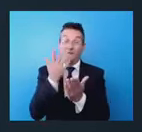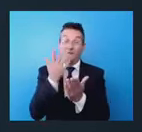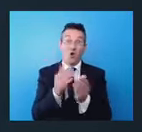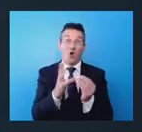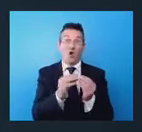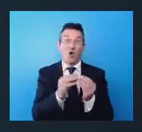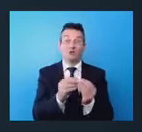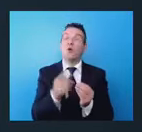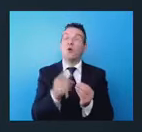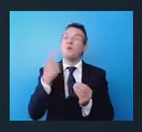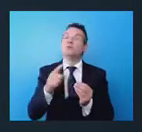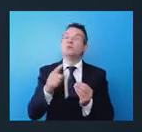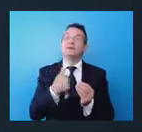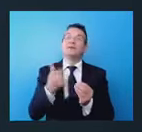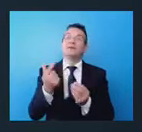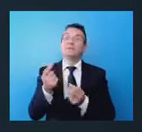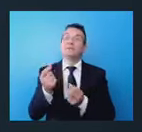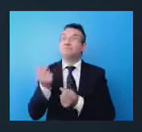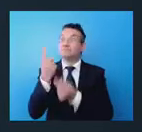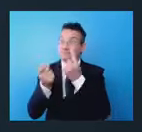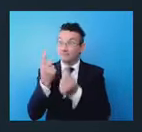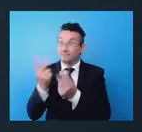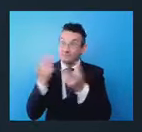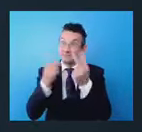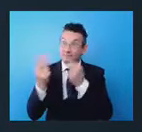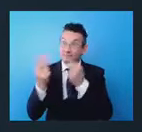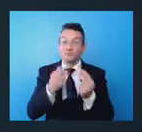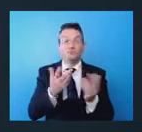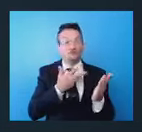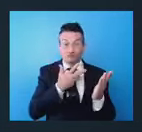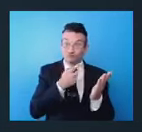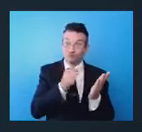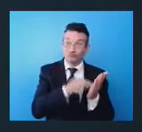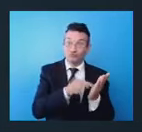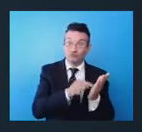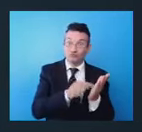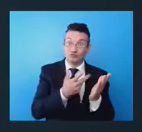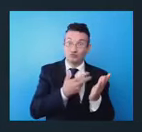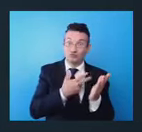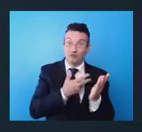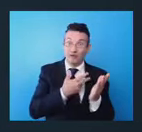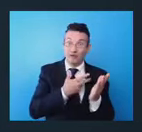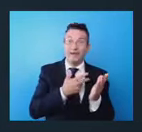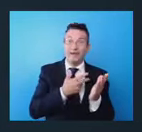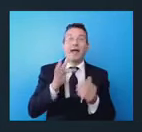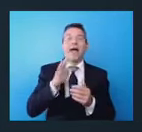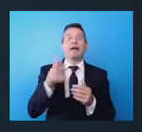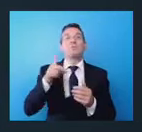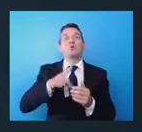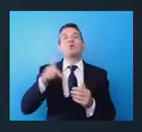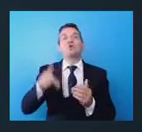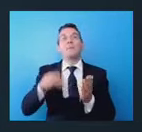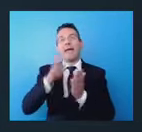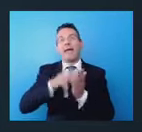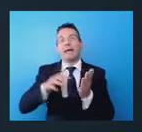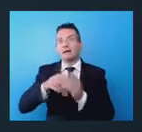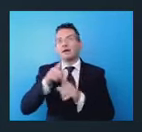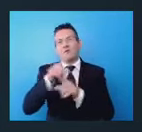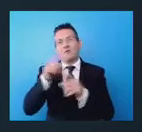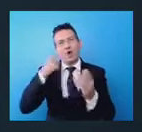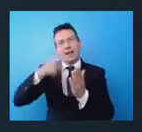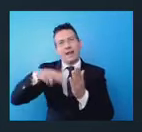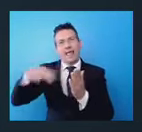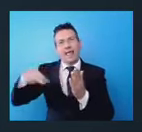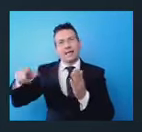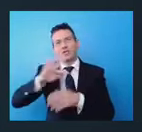ci sono già magari perché negli altri position paper, che vi invito a leggere, diciamo